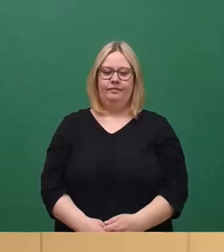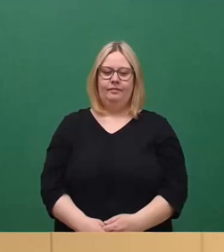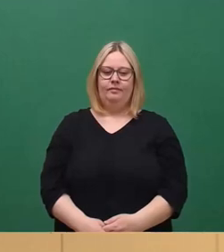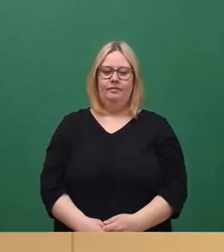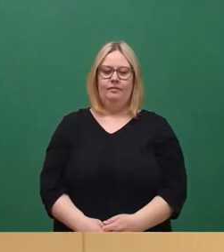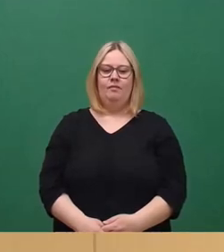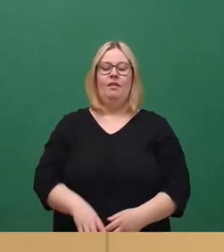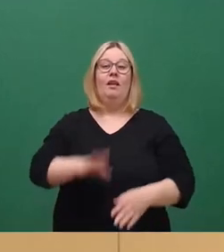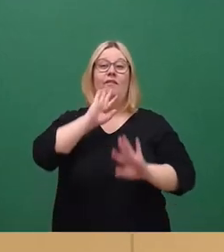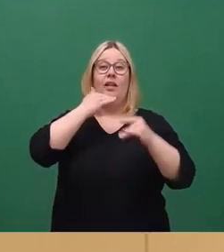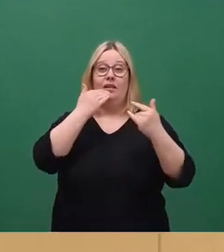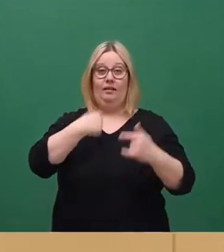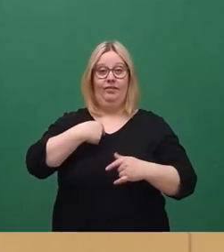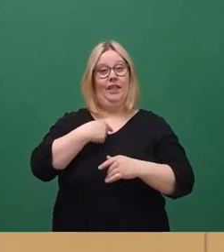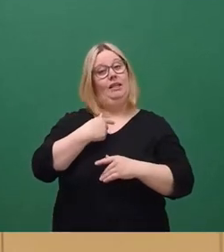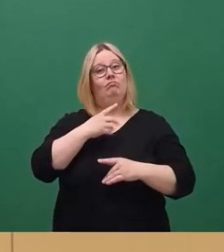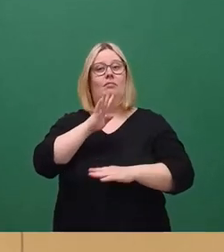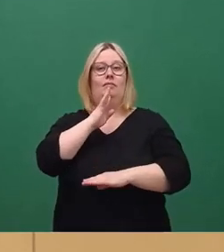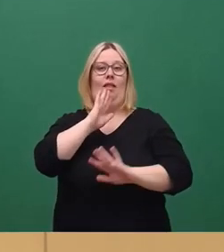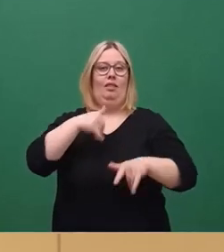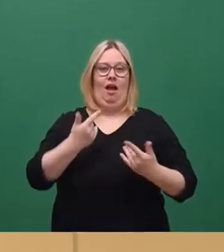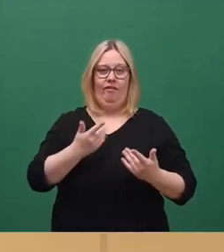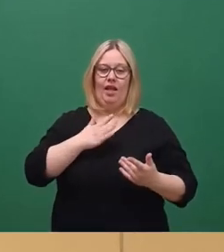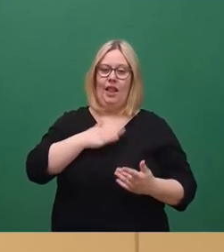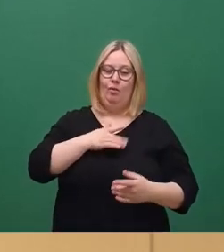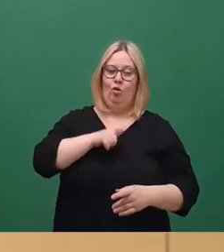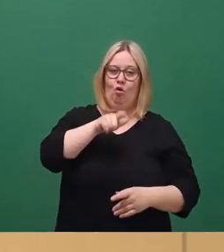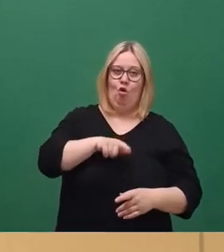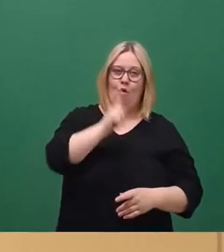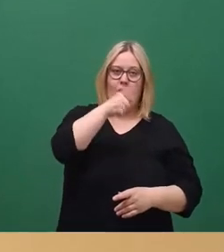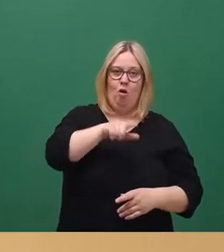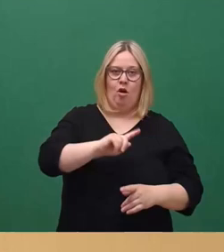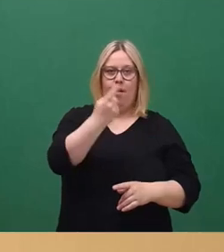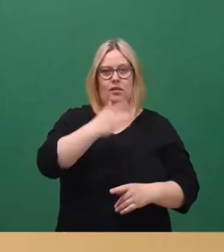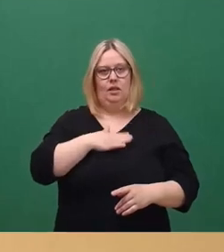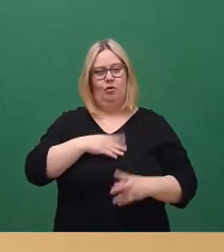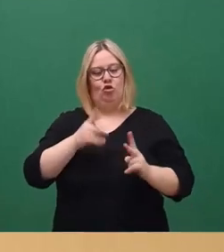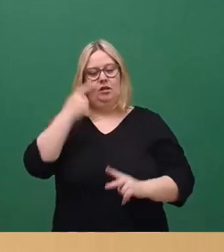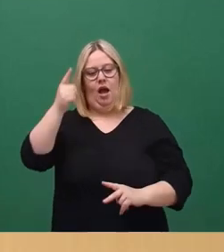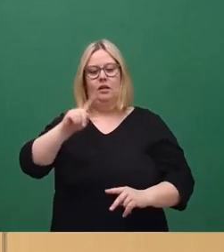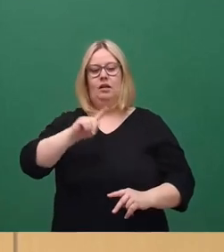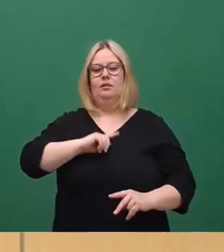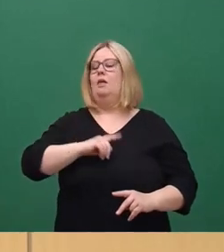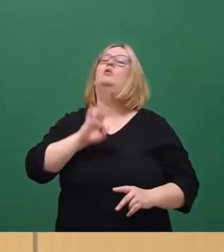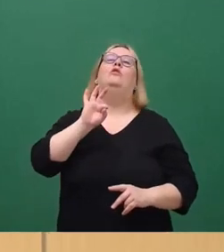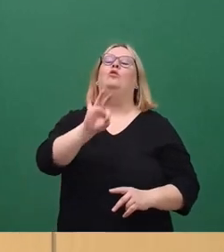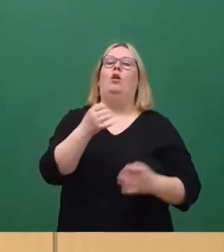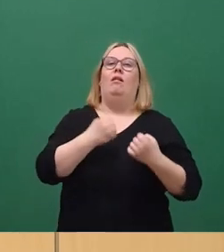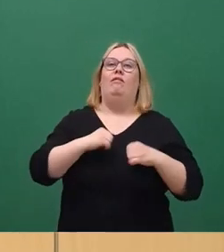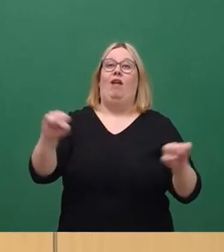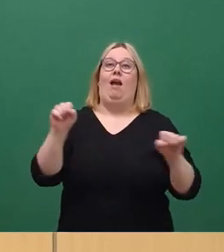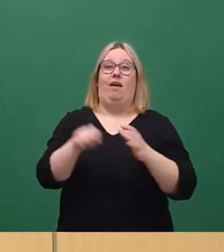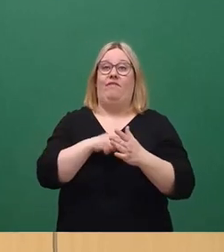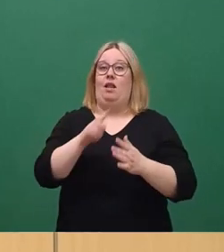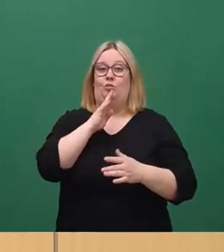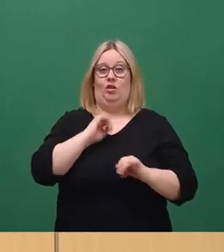Vielen Dank für das Rederecht, sehr geehrter Herr Oberbürgermeister, liebe Mitglieder des Stadtrates. Ich habe Herrn Nitsch gesagt, ich kann nicht für die Freien Wähler sprechen, weil ich